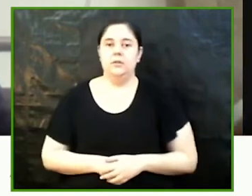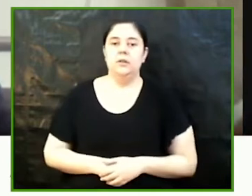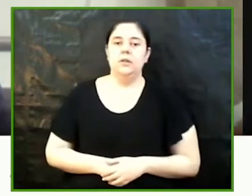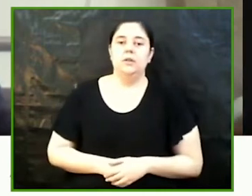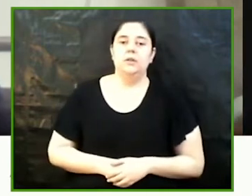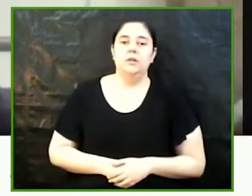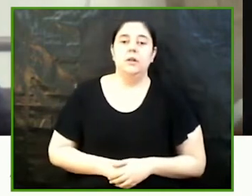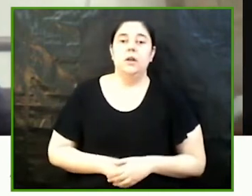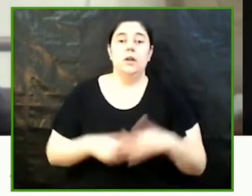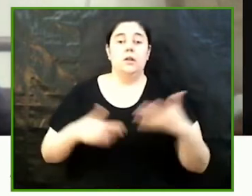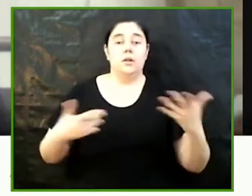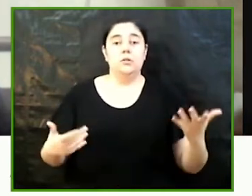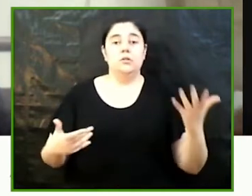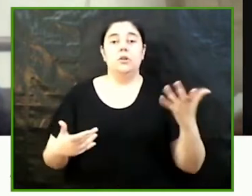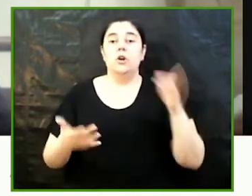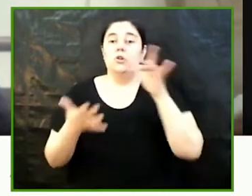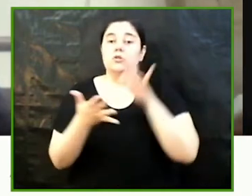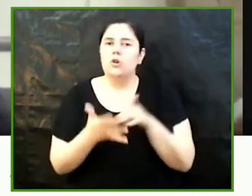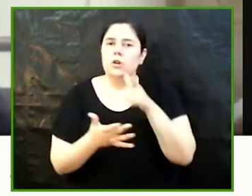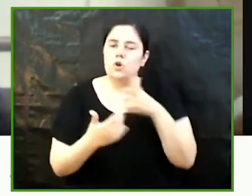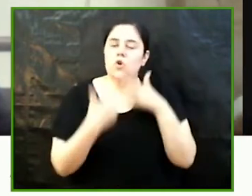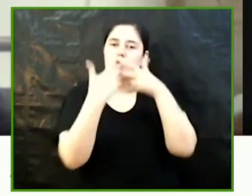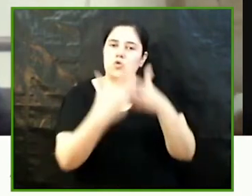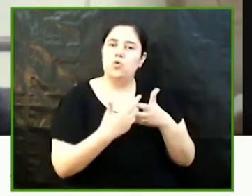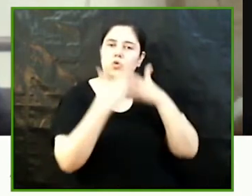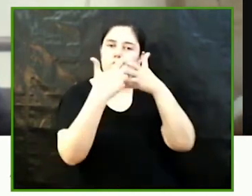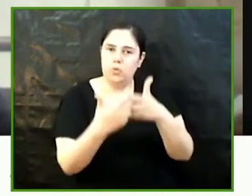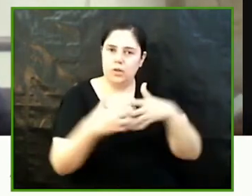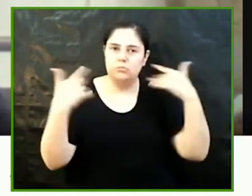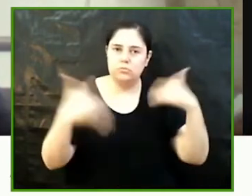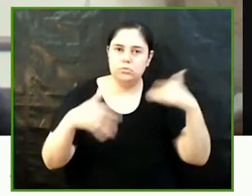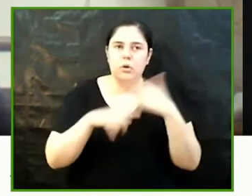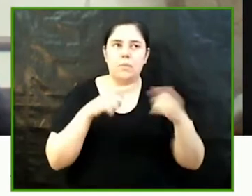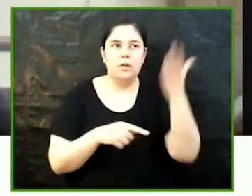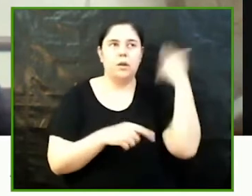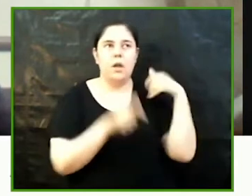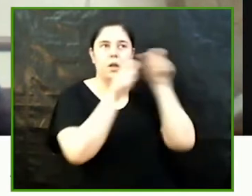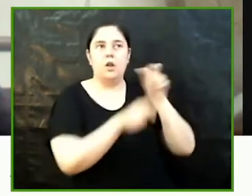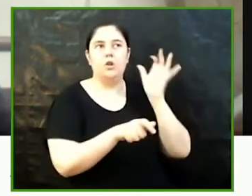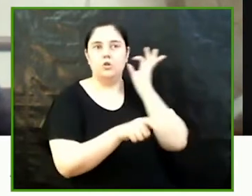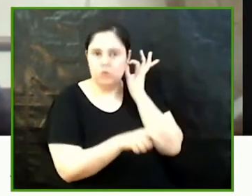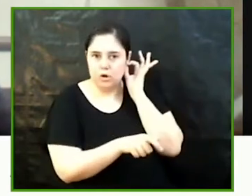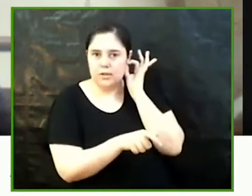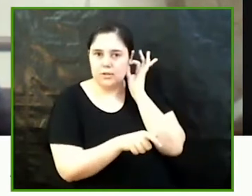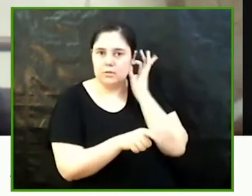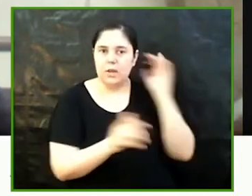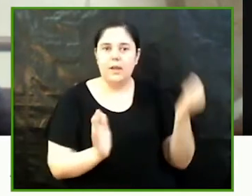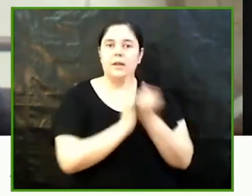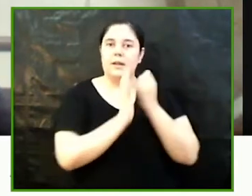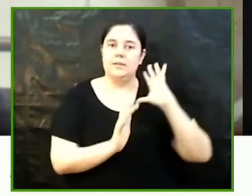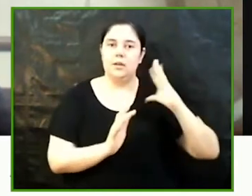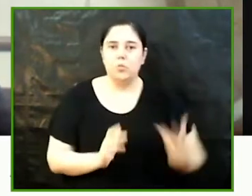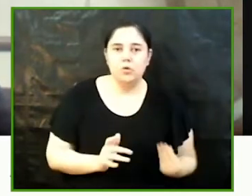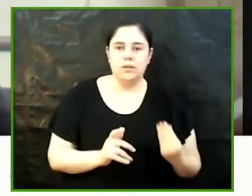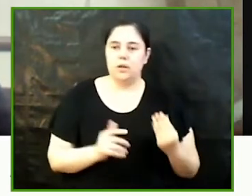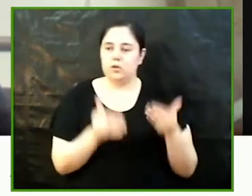dret però això comportarà una lluita llarga i tediosa A casa nostra van ser dones de classe burgesa les que es van preocupar per la cultura i la